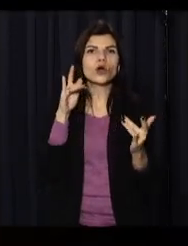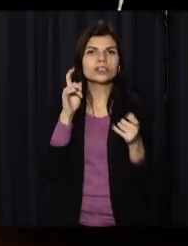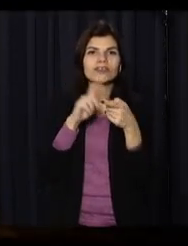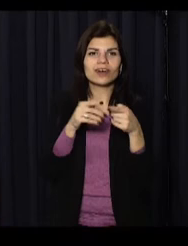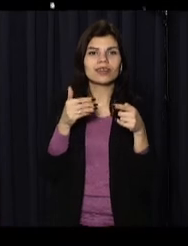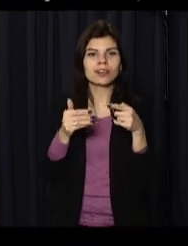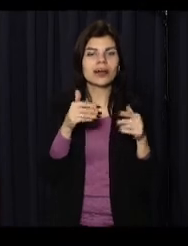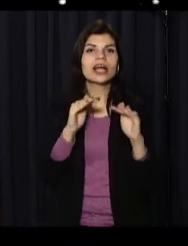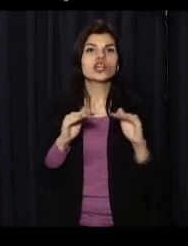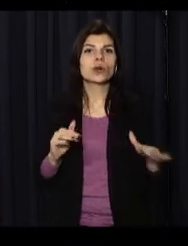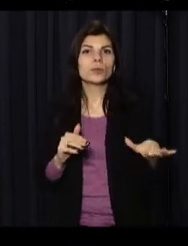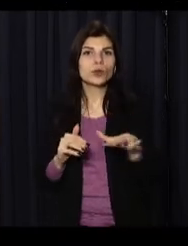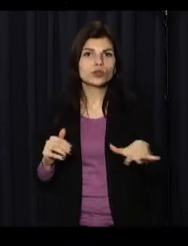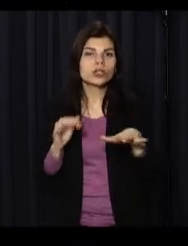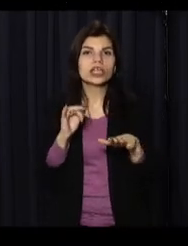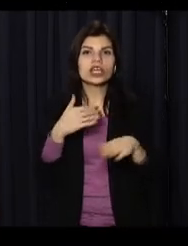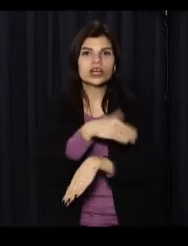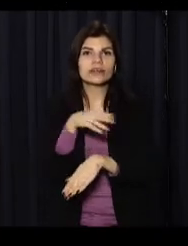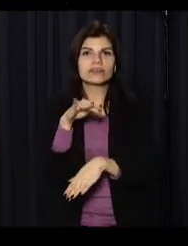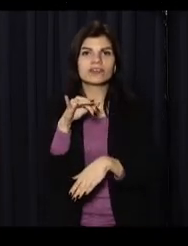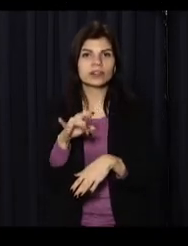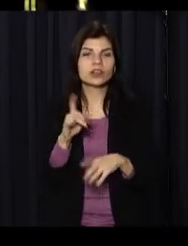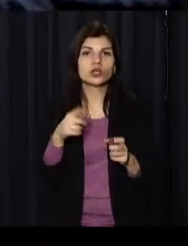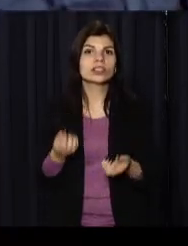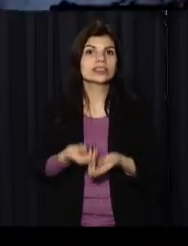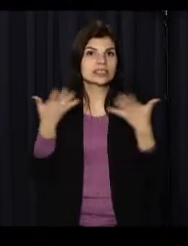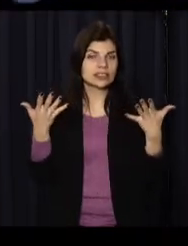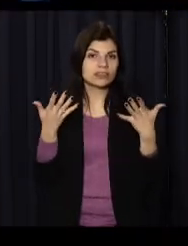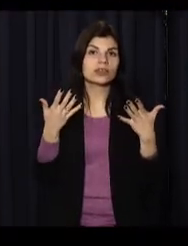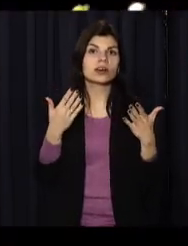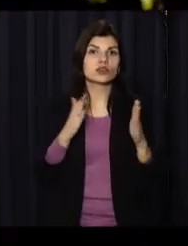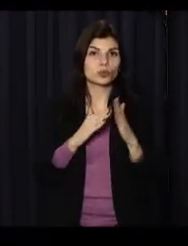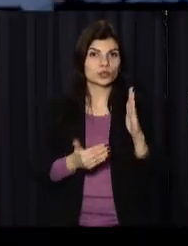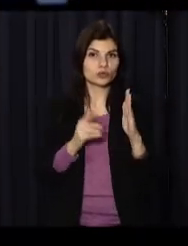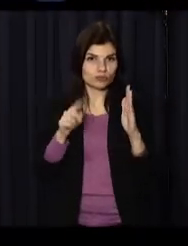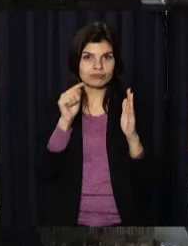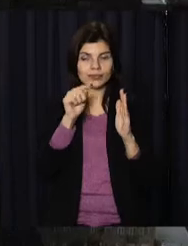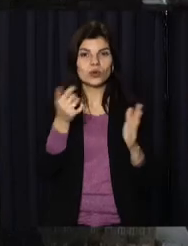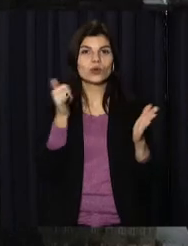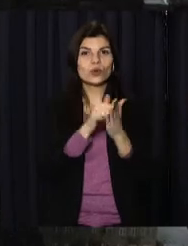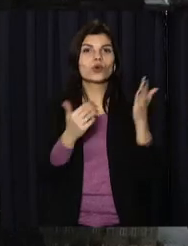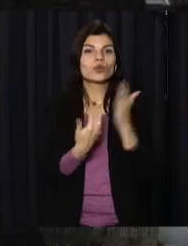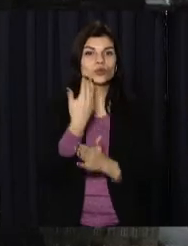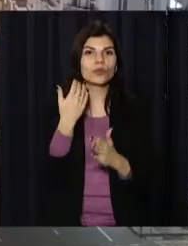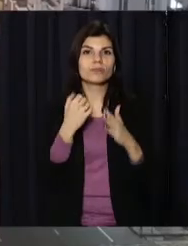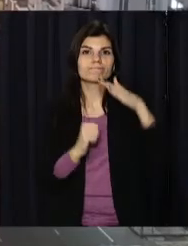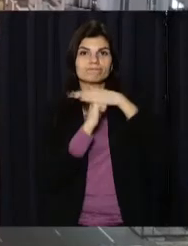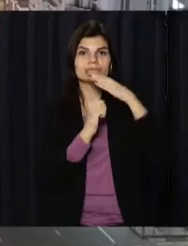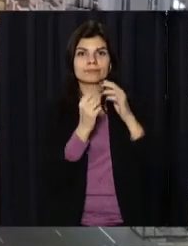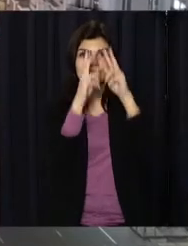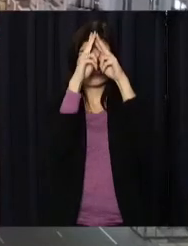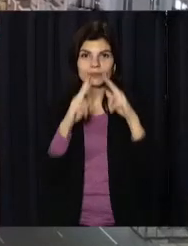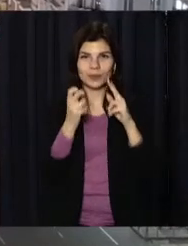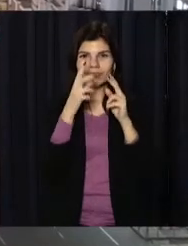Кам'янського, дитячих майданчиках та у дворах. Посвітлішила і в приватному секторі. Комунальники встановили там нові опори та змонтували